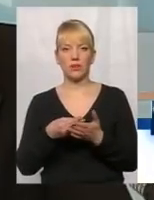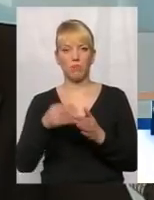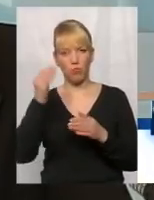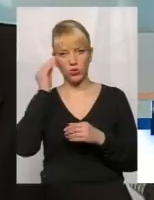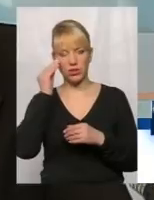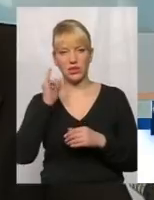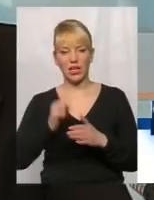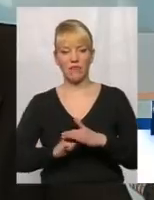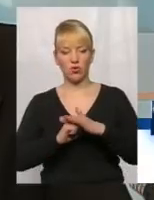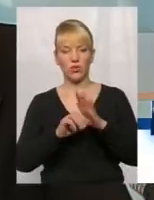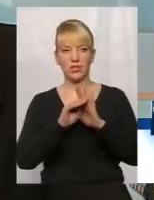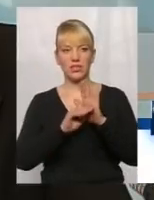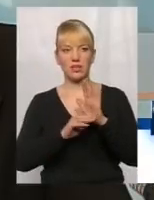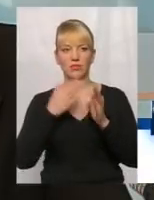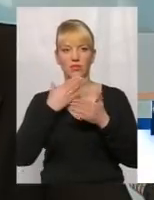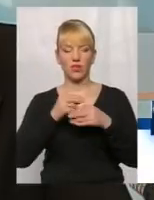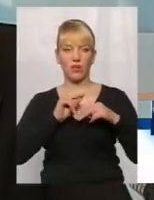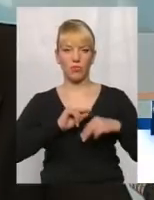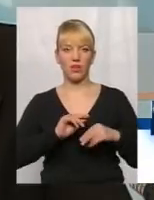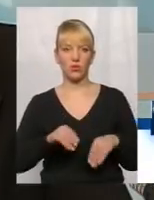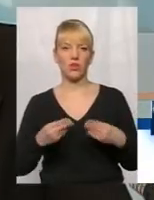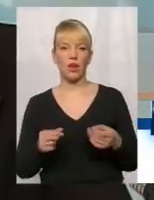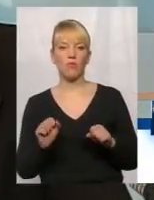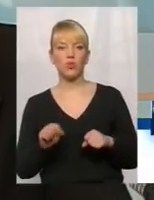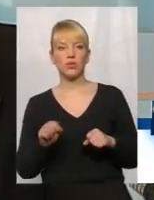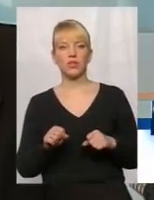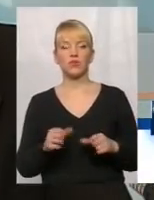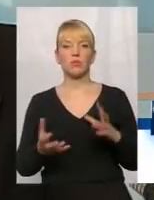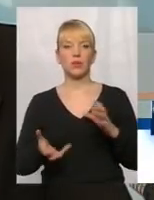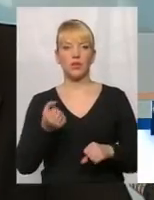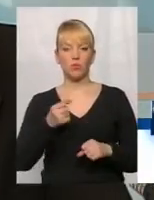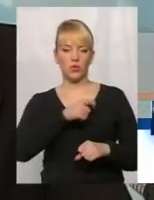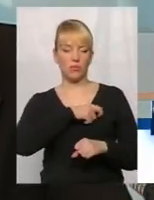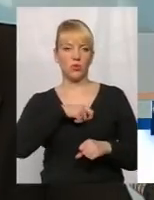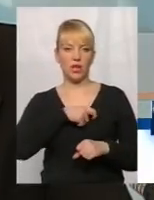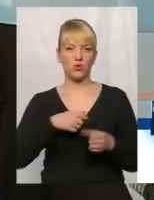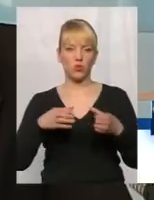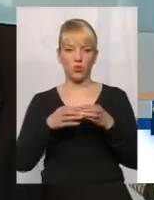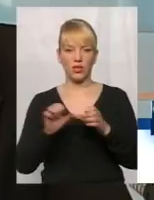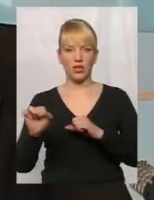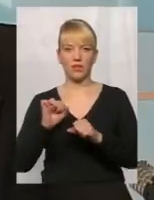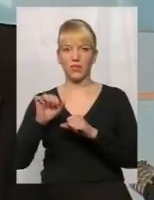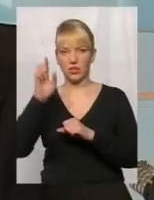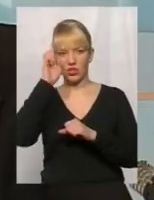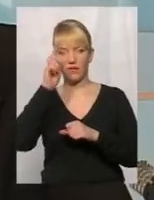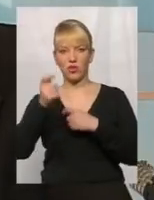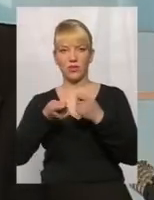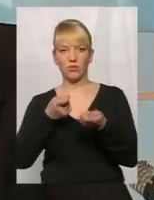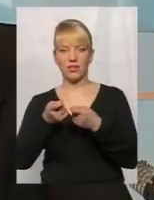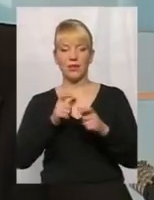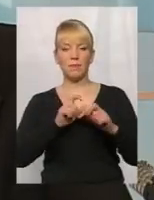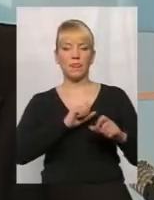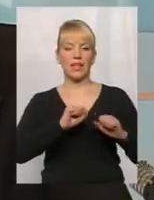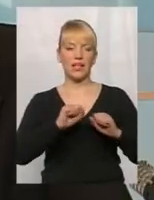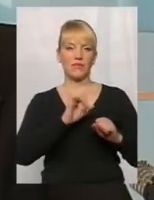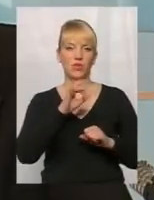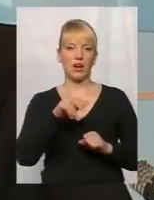авторитет системи своєю працю дав можливість мати підтримку депутатського корпусу, керівництва обласної державної адміністрації, керівництва